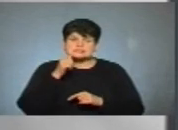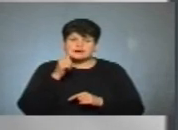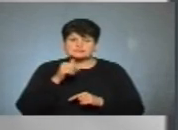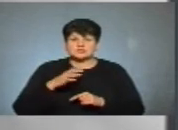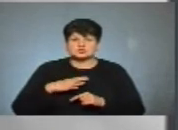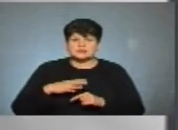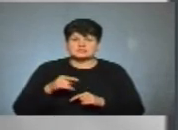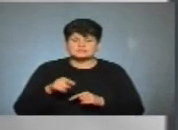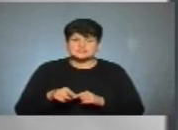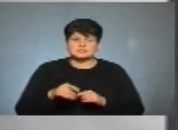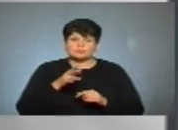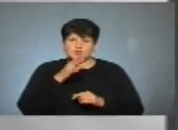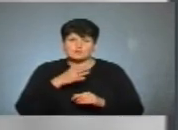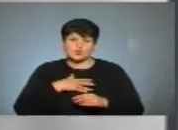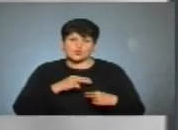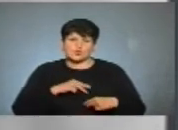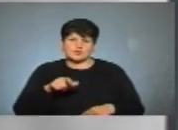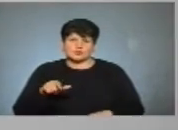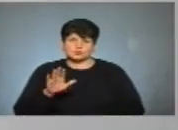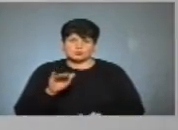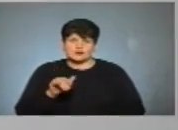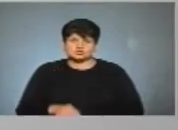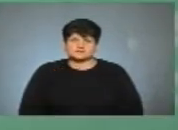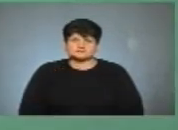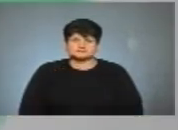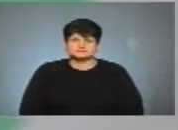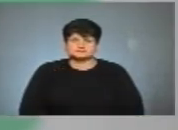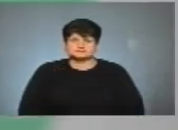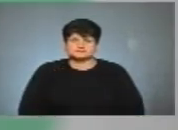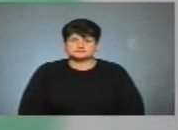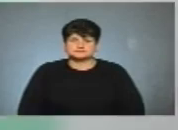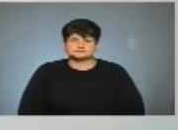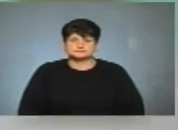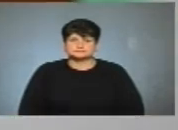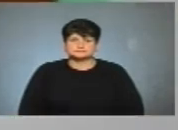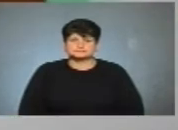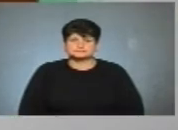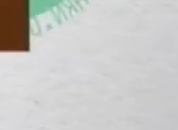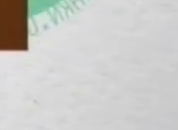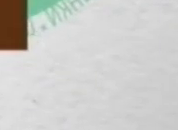у цій порі мою колегу. До побачення. Дякую за перегляд!